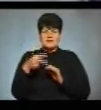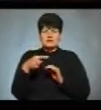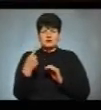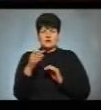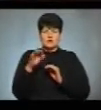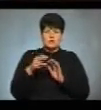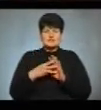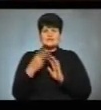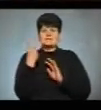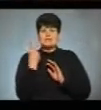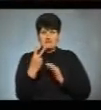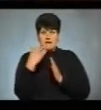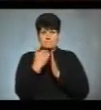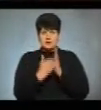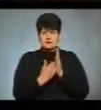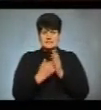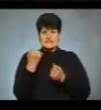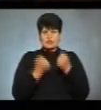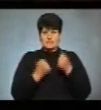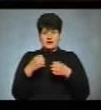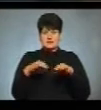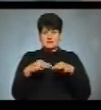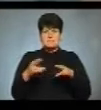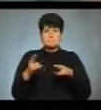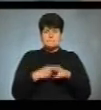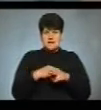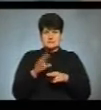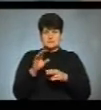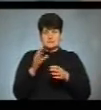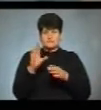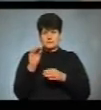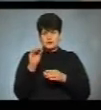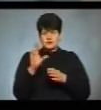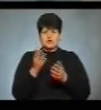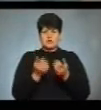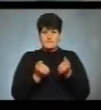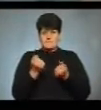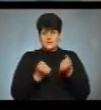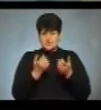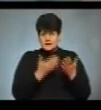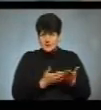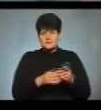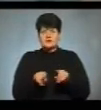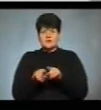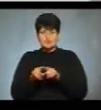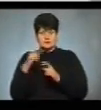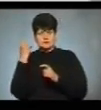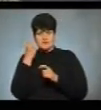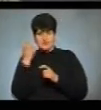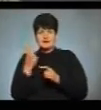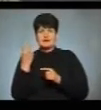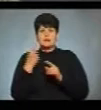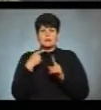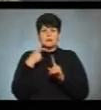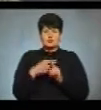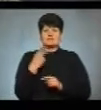адміністративних протоколи за керування транспортним засобом без посвідчення водія у стані алкогольного сп'яніння, а також два кримінальних провадження.